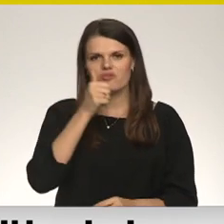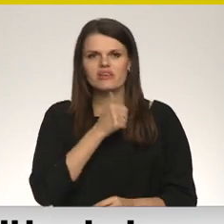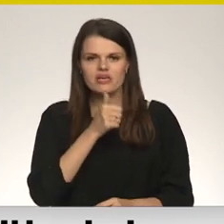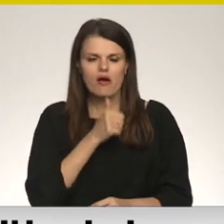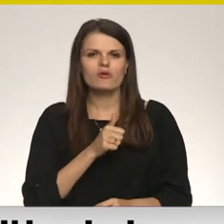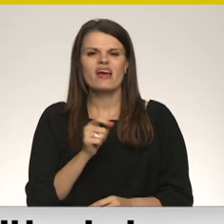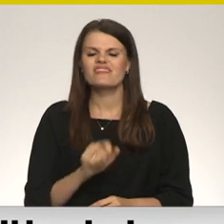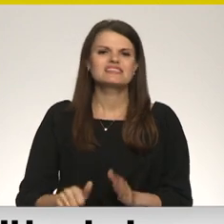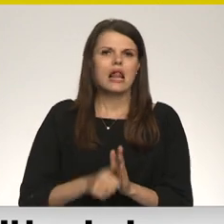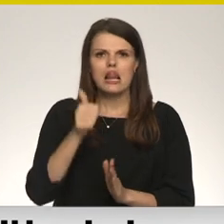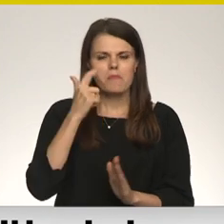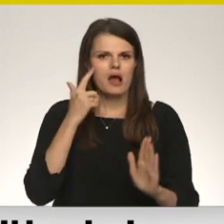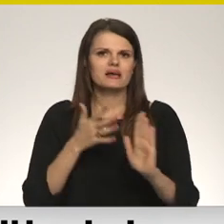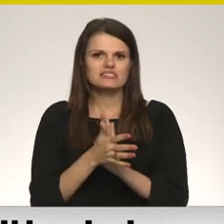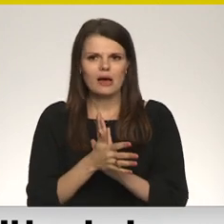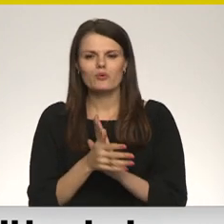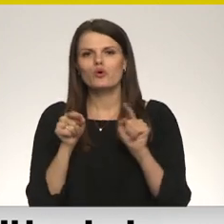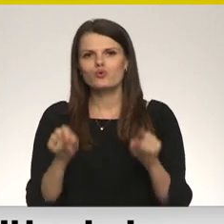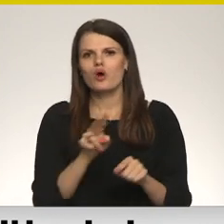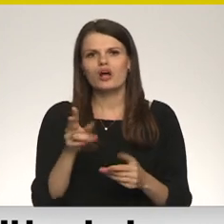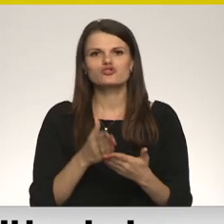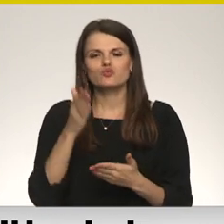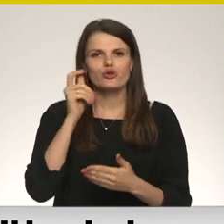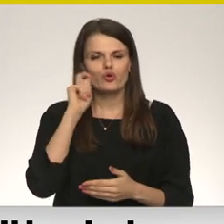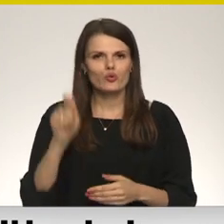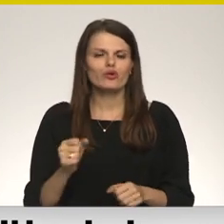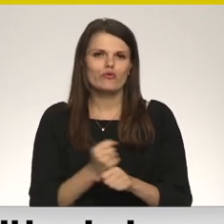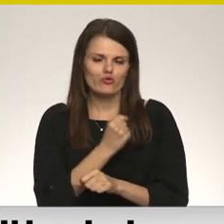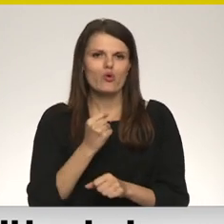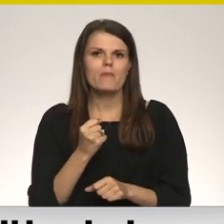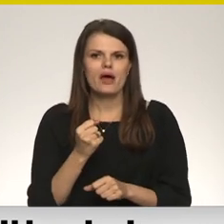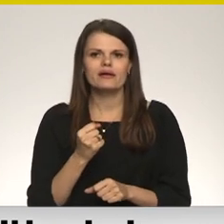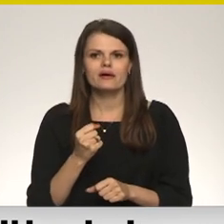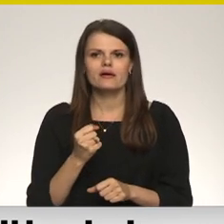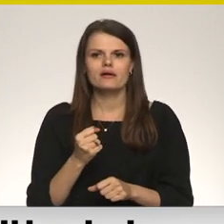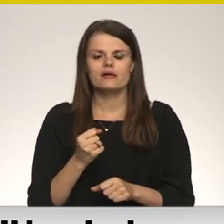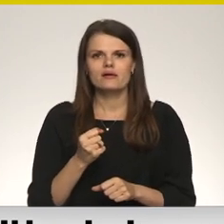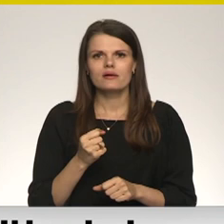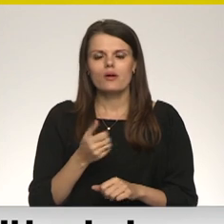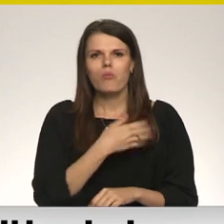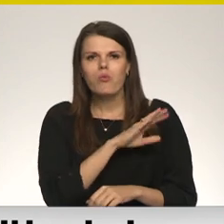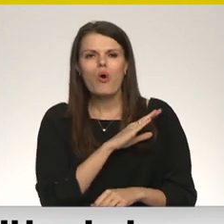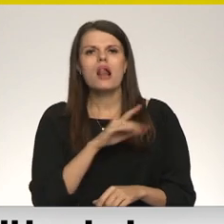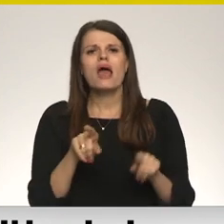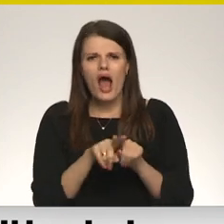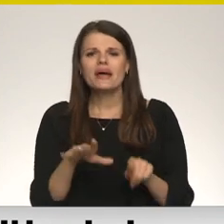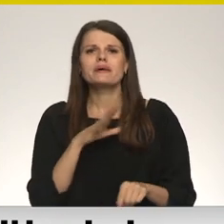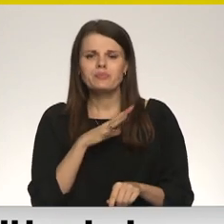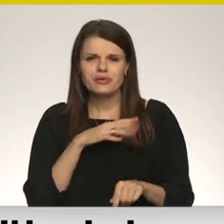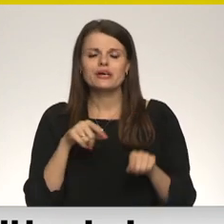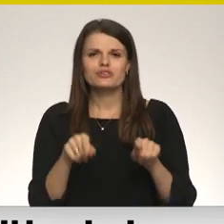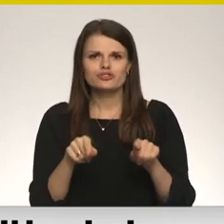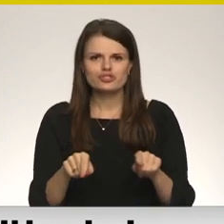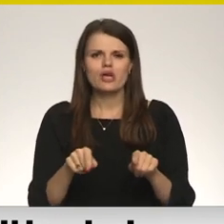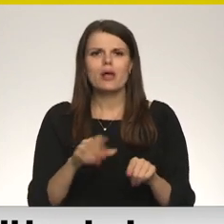vislabāk saprot to, kas notiek Ukrainā, jo tomēr Polija arī bija šajā